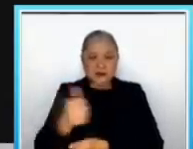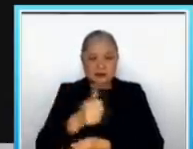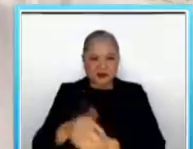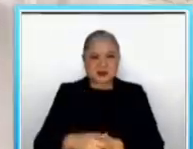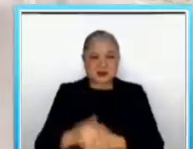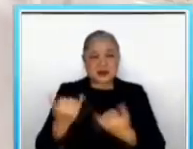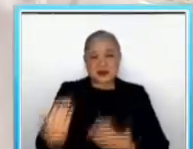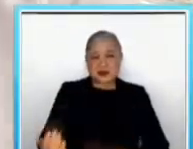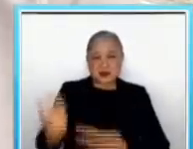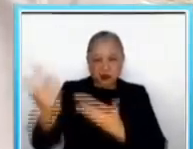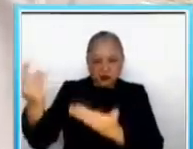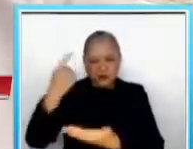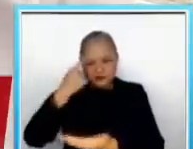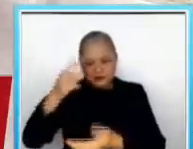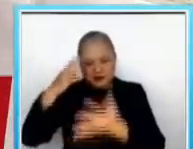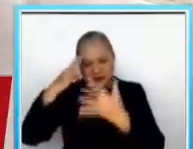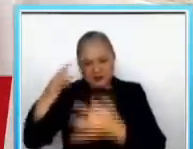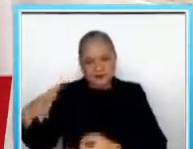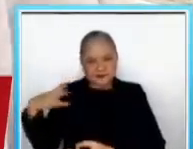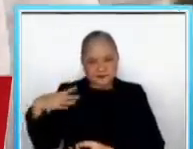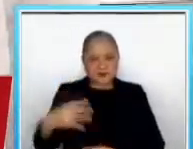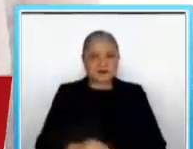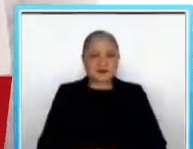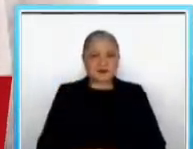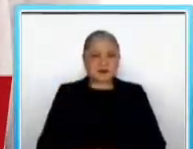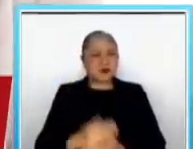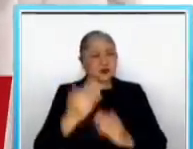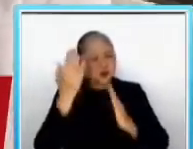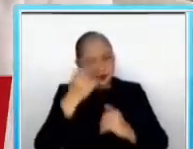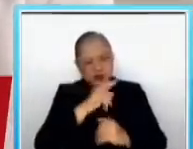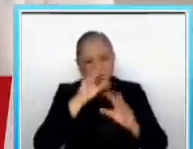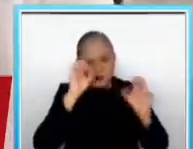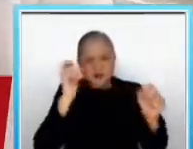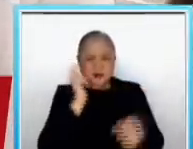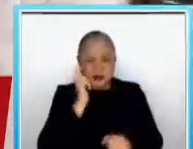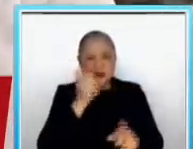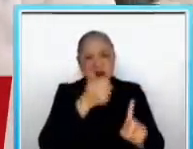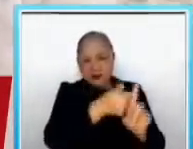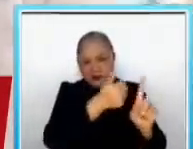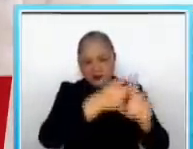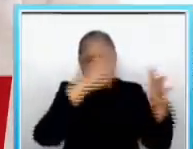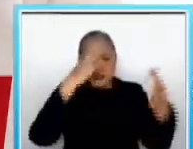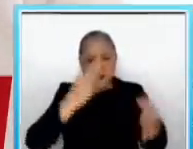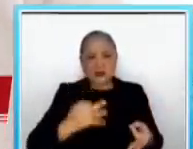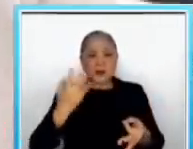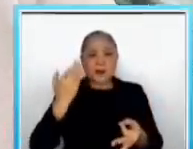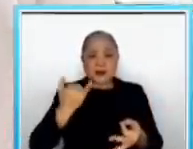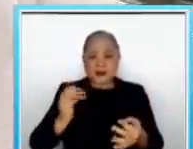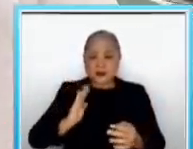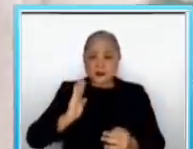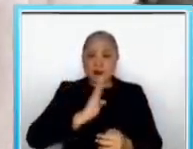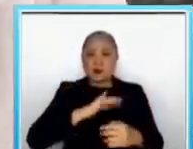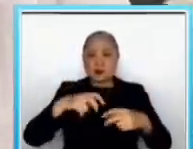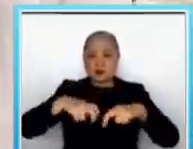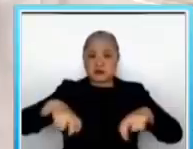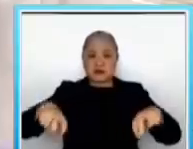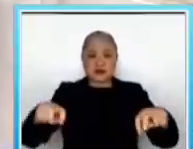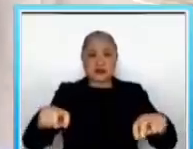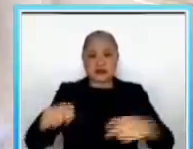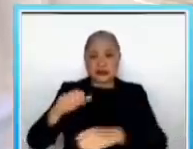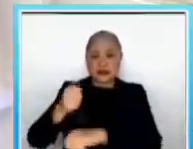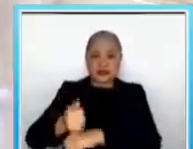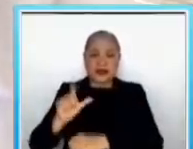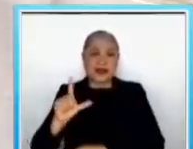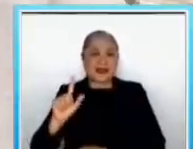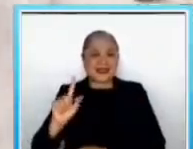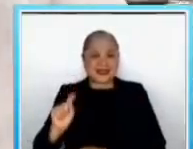resolution Sana naman Mr. President, kayo na po ang mag-desisyon Dahil po itong board po ninyo na inilagay nyo sa LTFRB